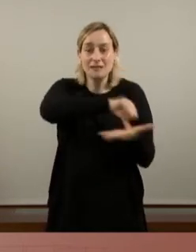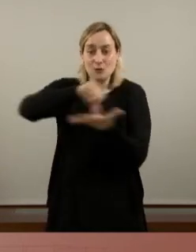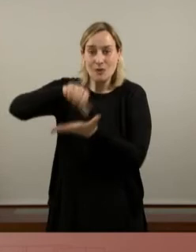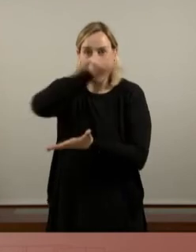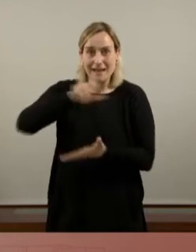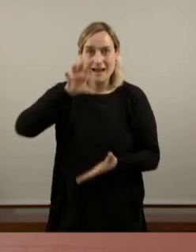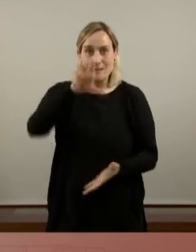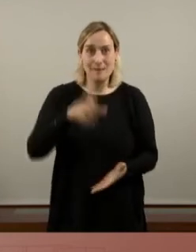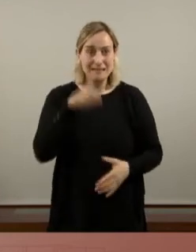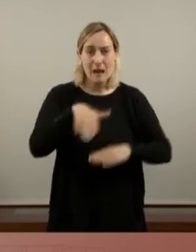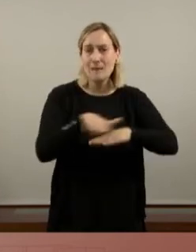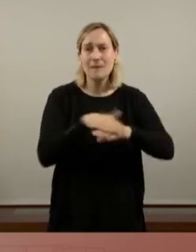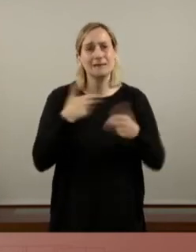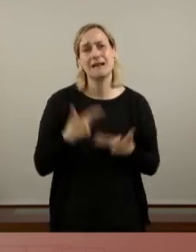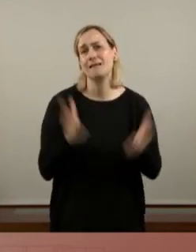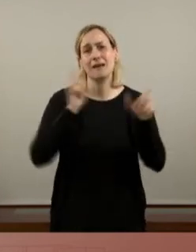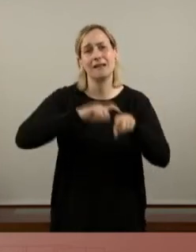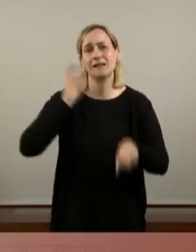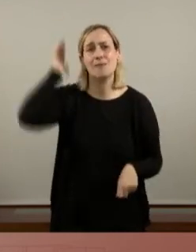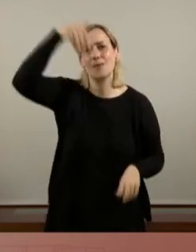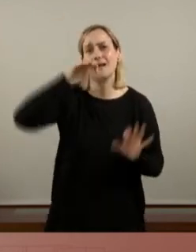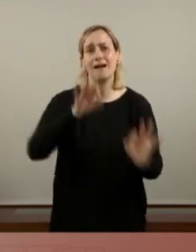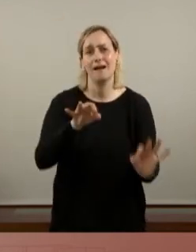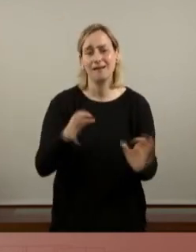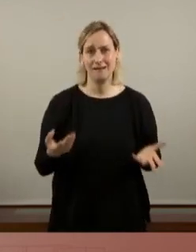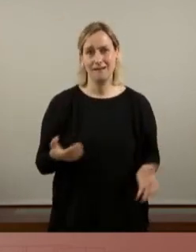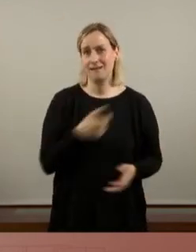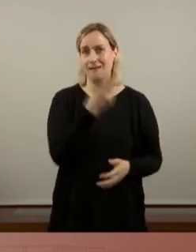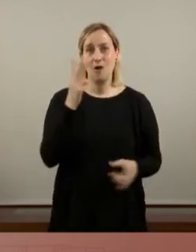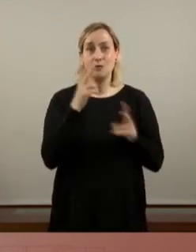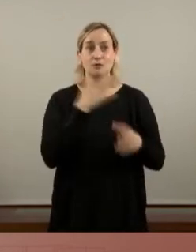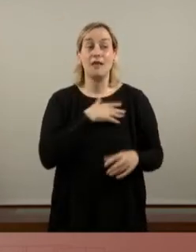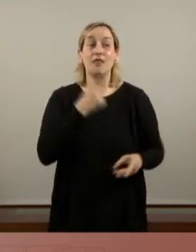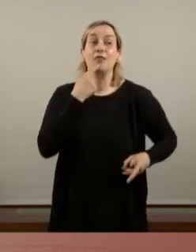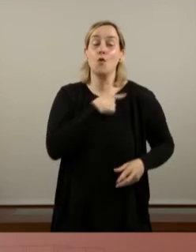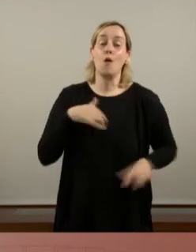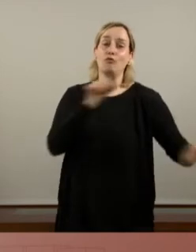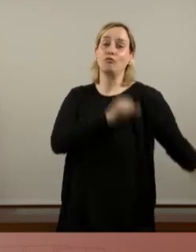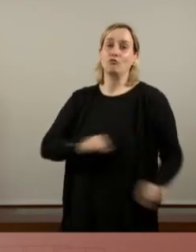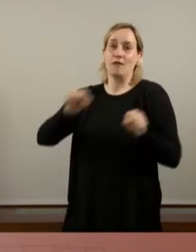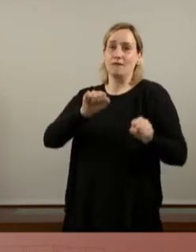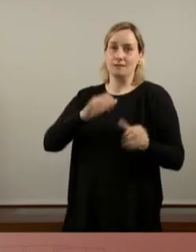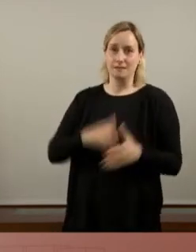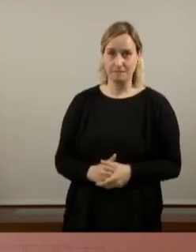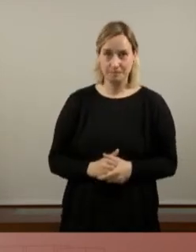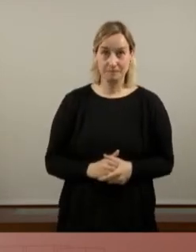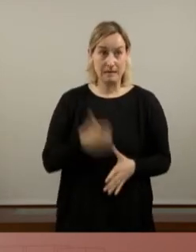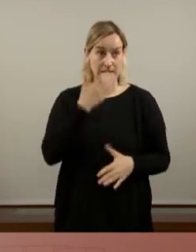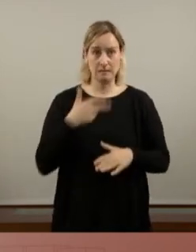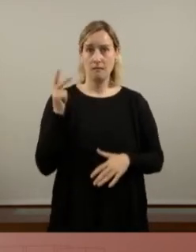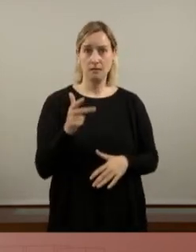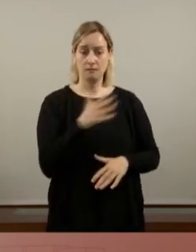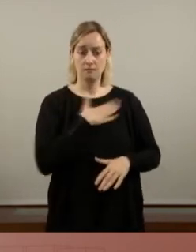És la base de la llibertat republicana que alguns viuen defensar. Si no volen garantir aquests drets,